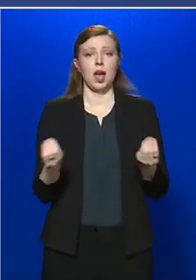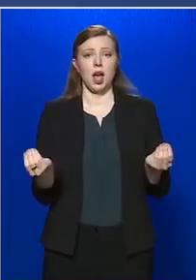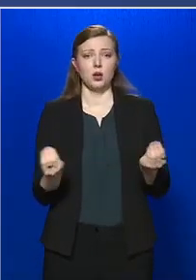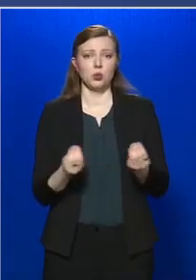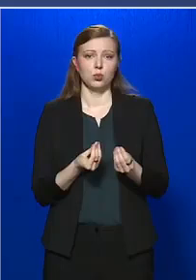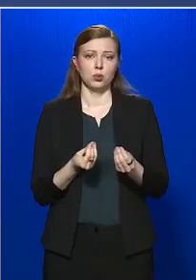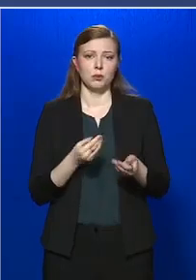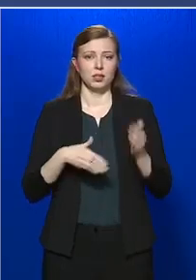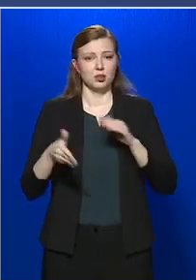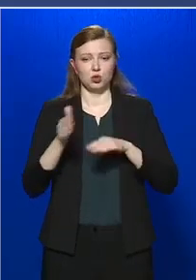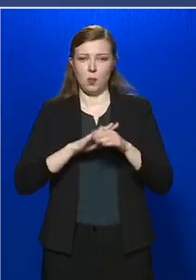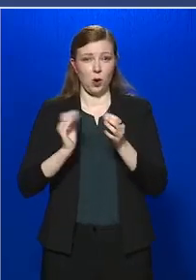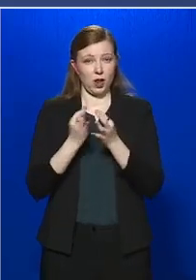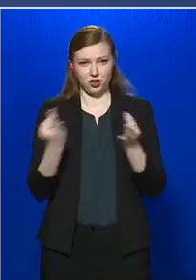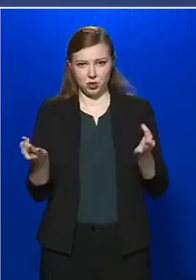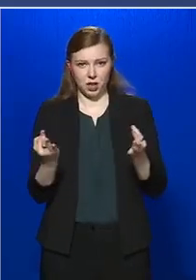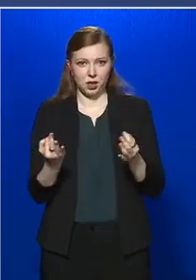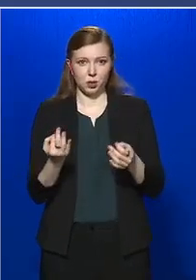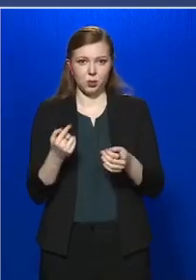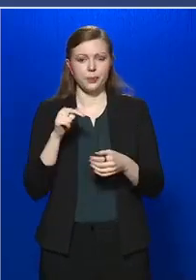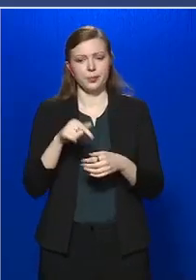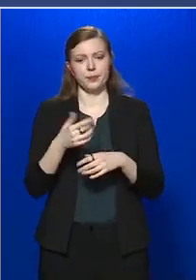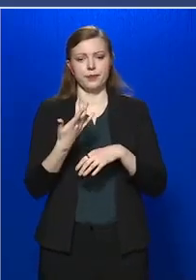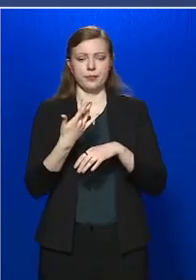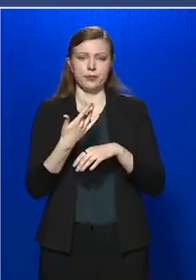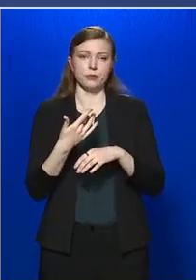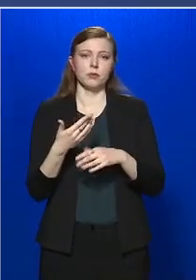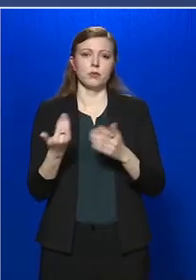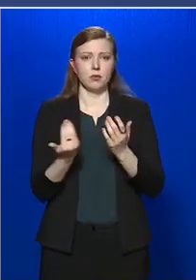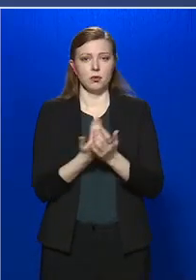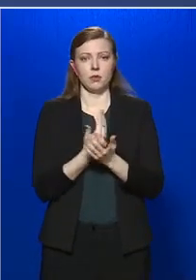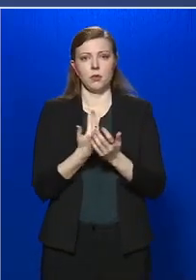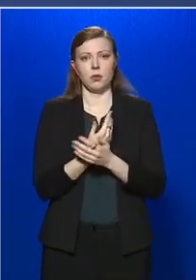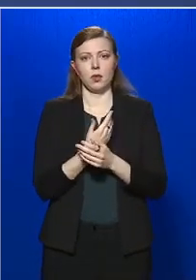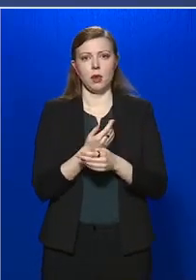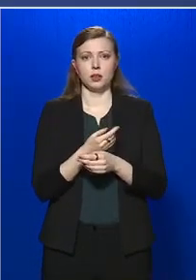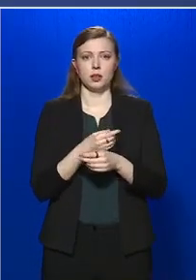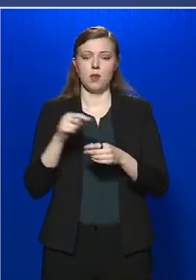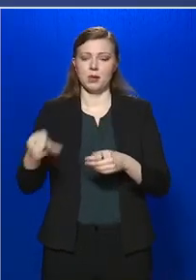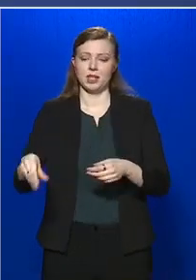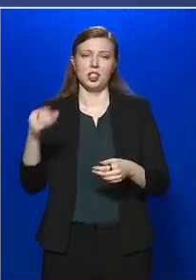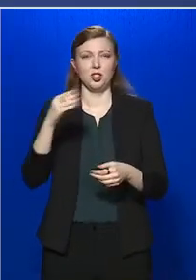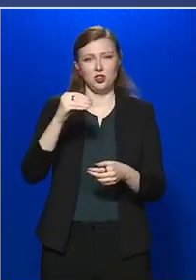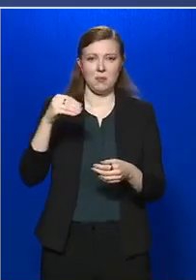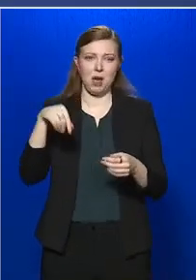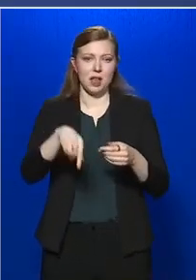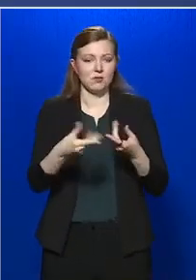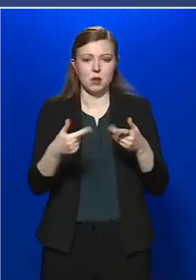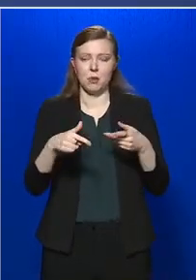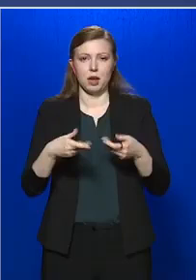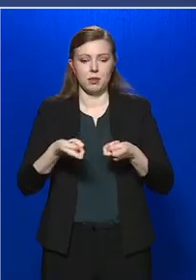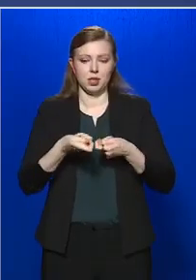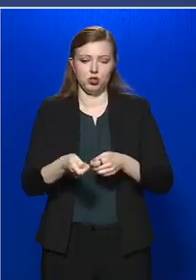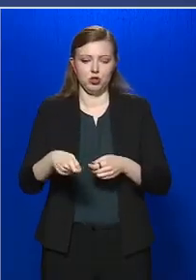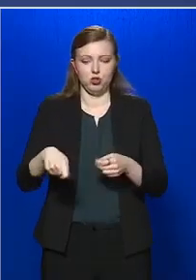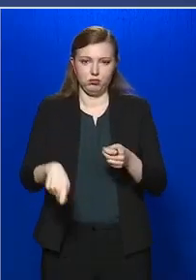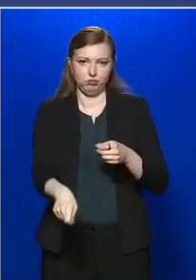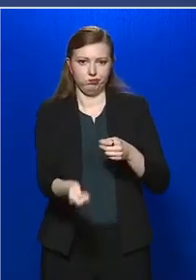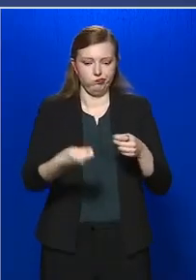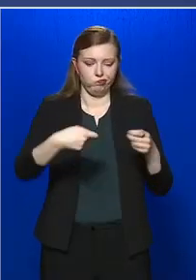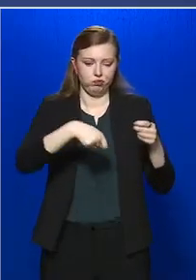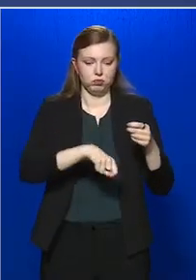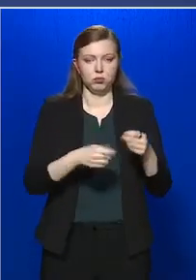csomagolatlanok, használjuk feltétlenül a lapátot, csipeszt, ami ki van készítve, és